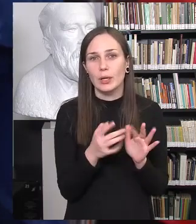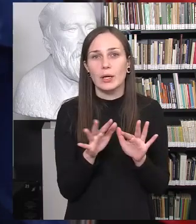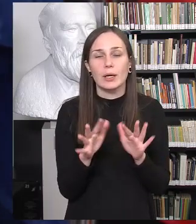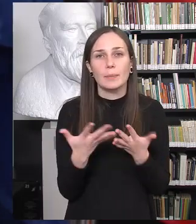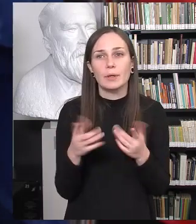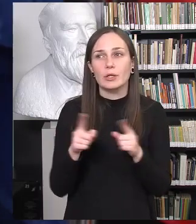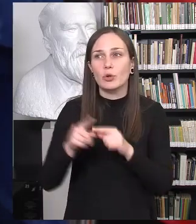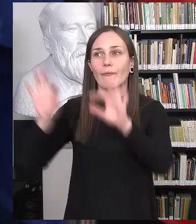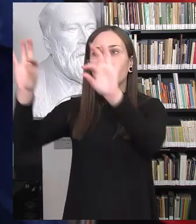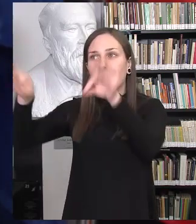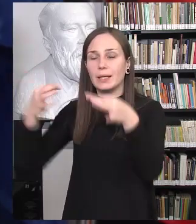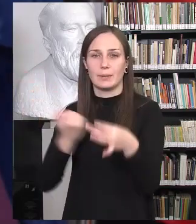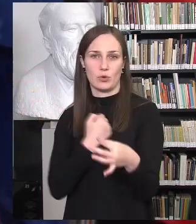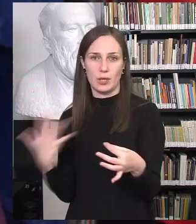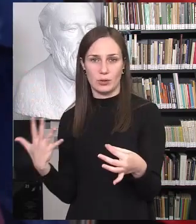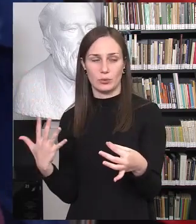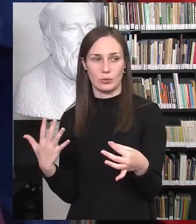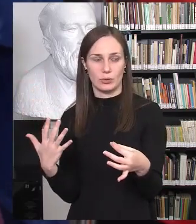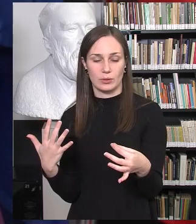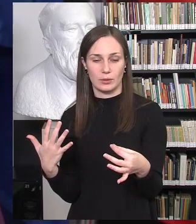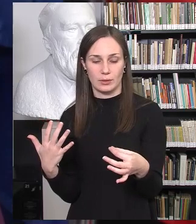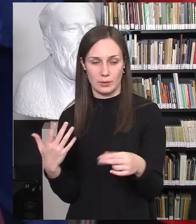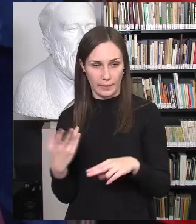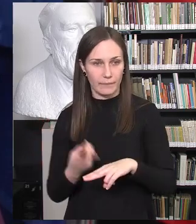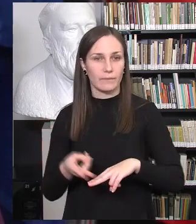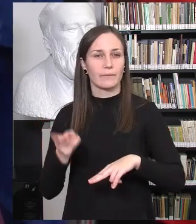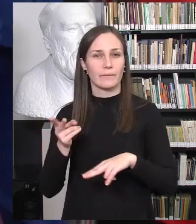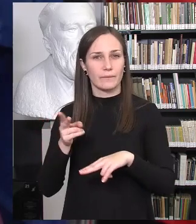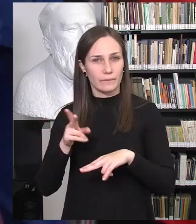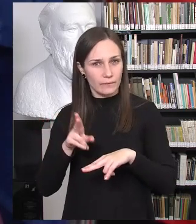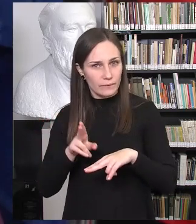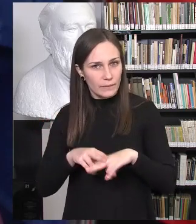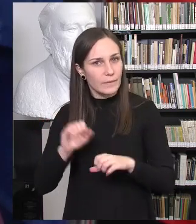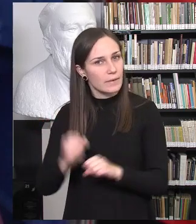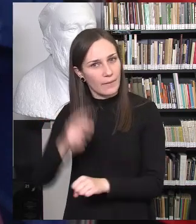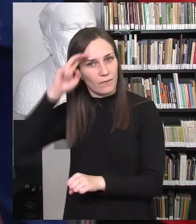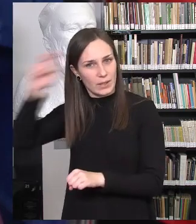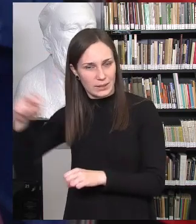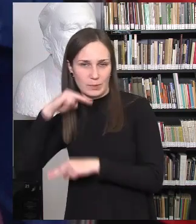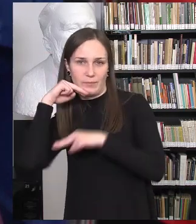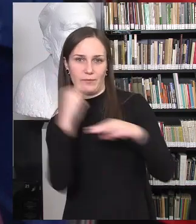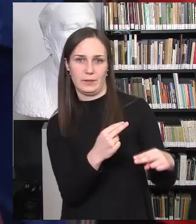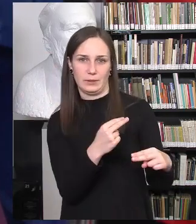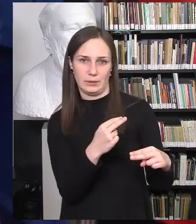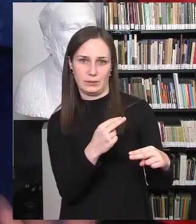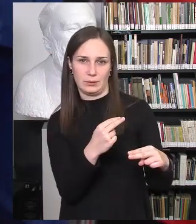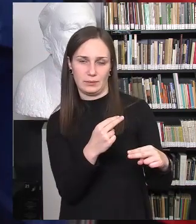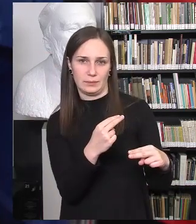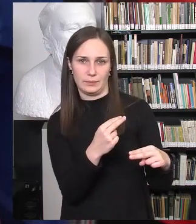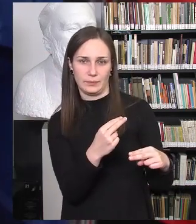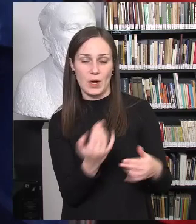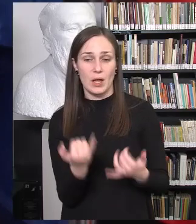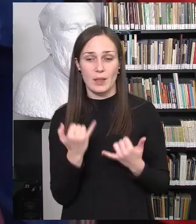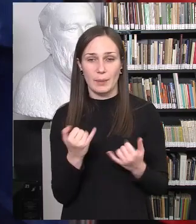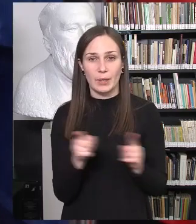iš viršaus kažkokio leidimo. Ir tam, man reikia, tikrai praverstų valstybės didesnės dėmesys, kuris, na, dabar mes turime